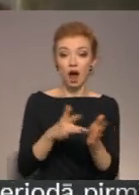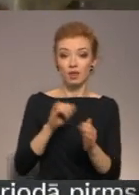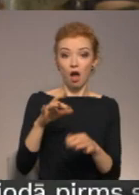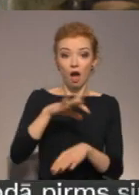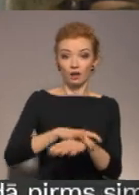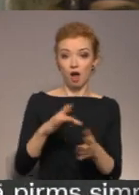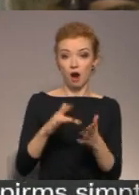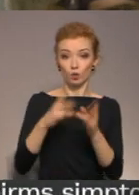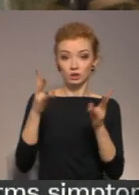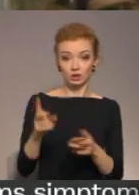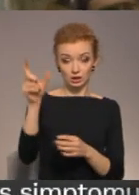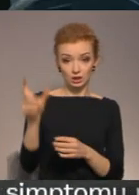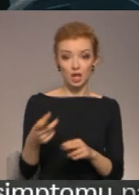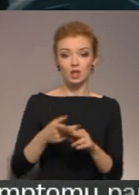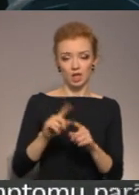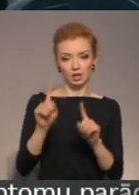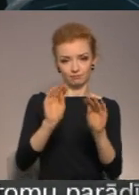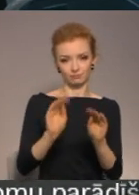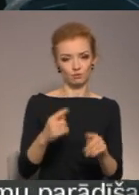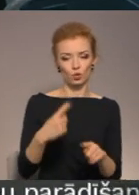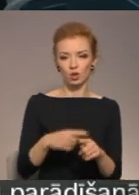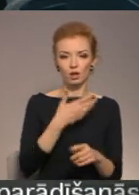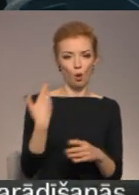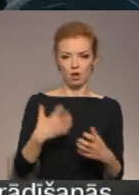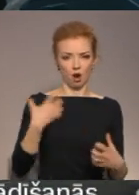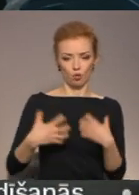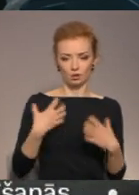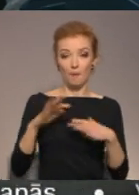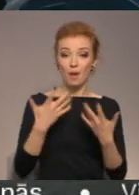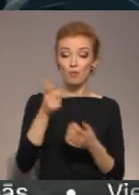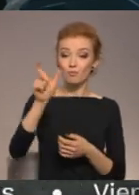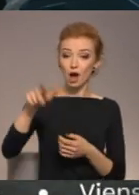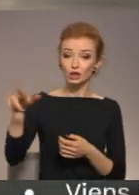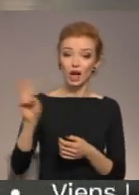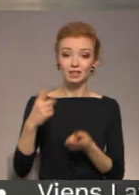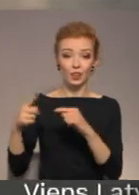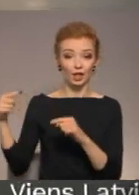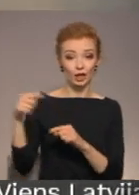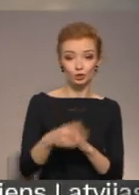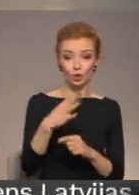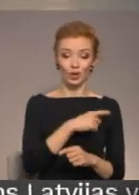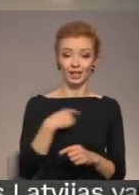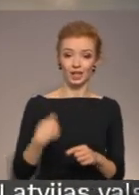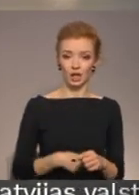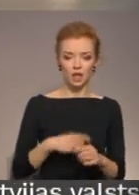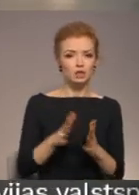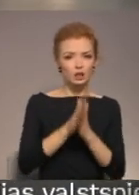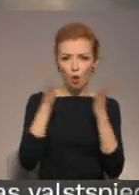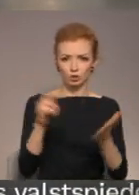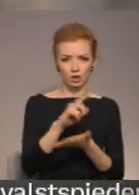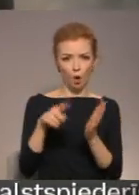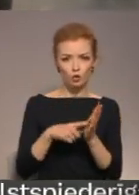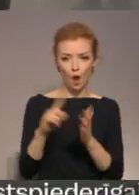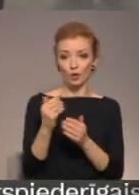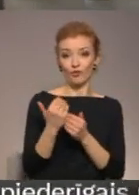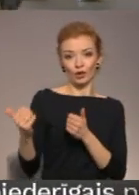saslimušo, ir izstrādāts un bažām neesot pamata. Tomēr par pasažieriem, kuri atgriezušies no Ķīnas, daudz jautājuma esot gan viņu